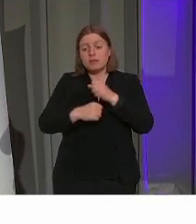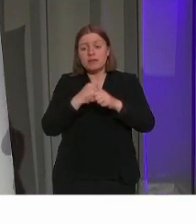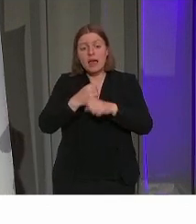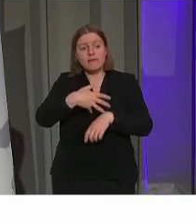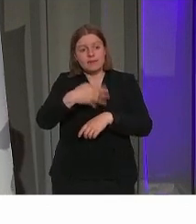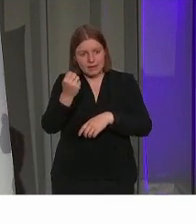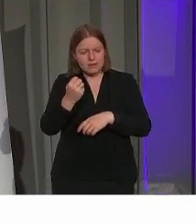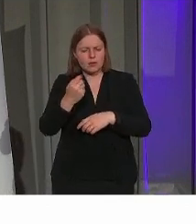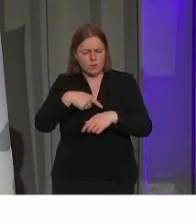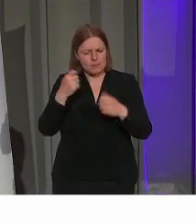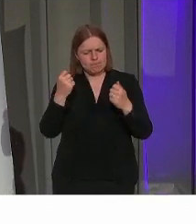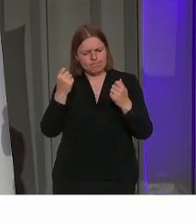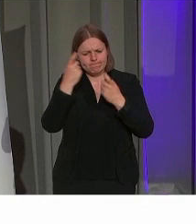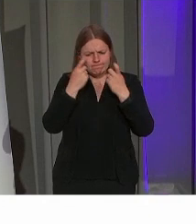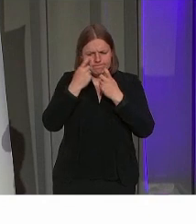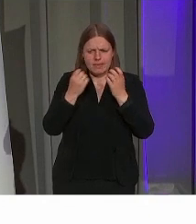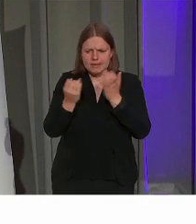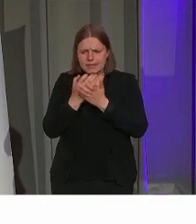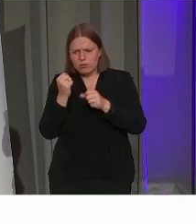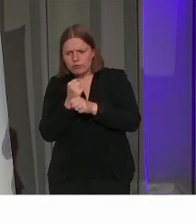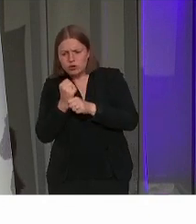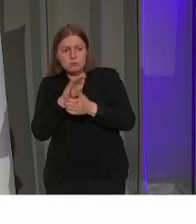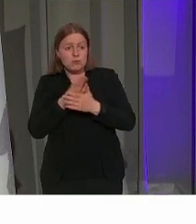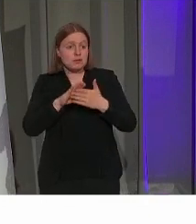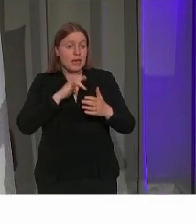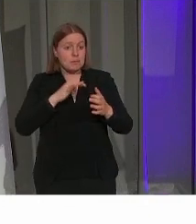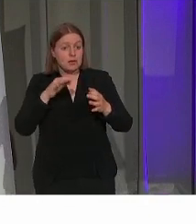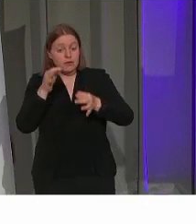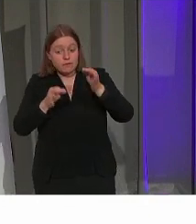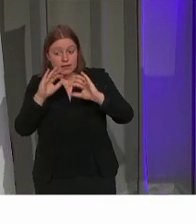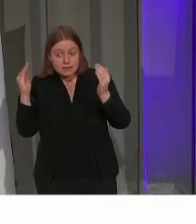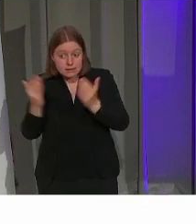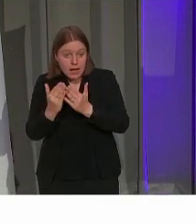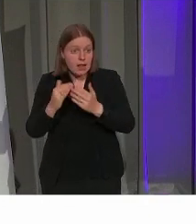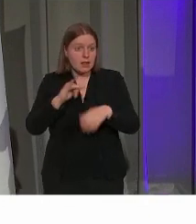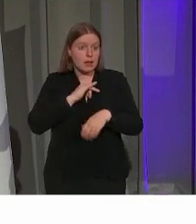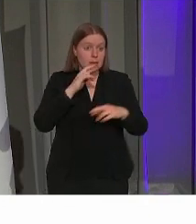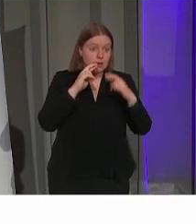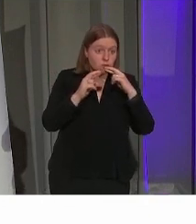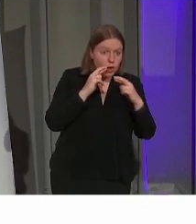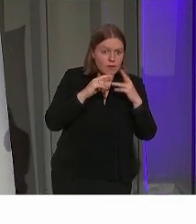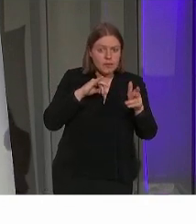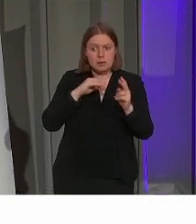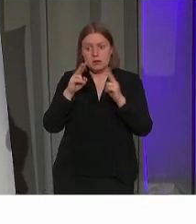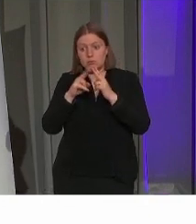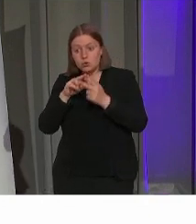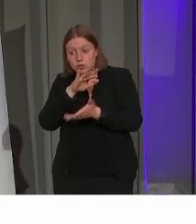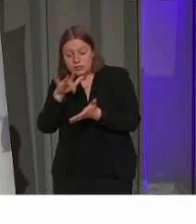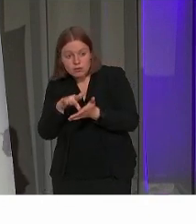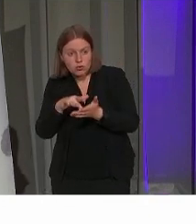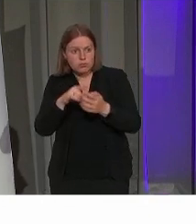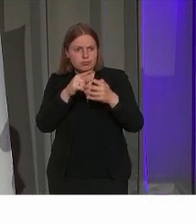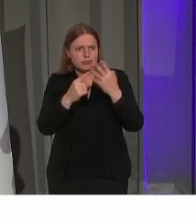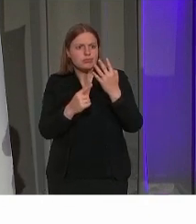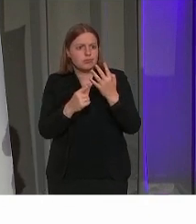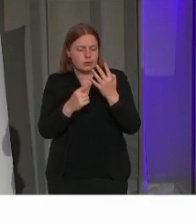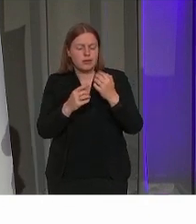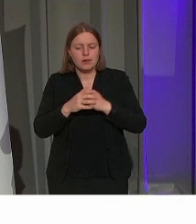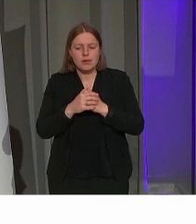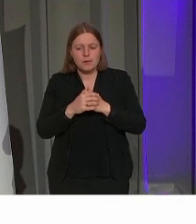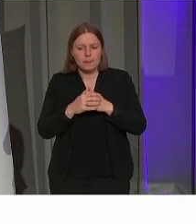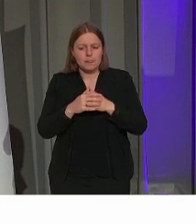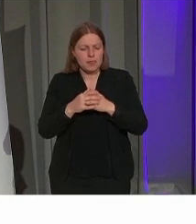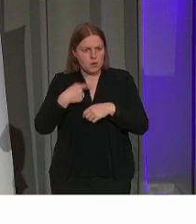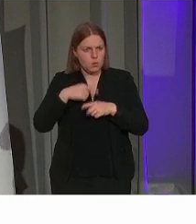herbestemmen, economische functies, er zit daar een feestzaal in, er zit een horeca in, er zit een bezoekerscentrum in en zo verder. En hebben we